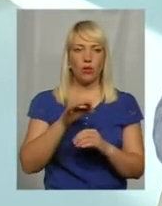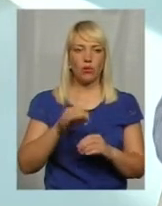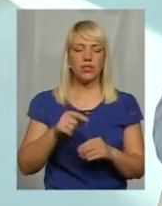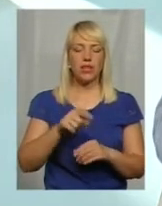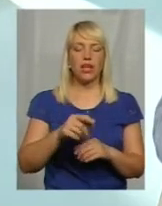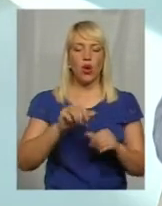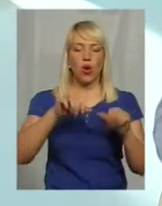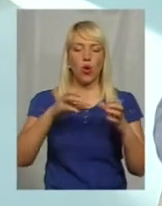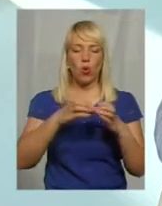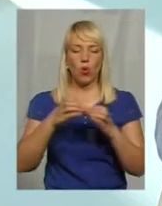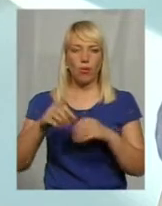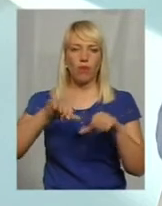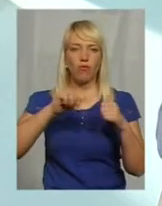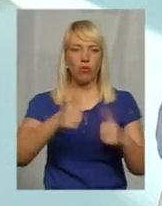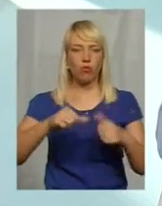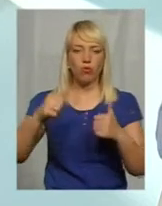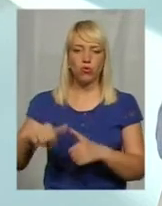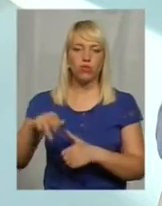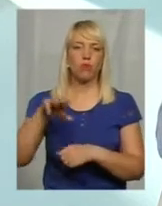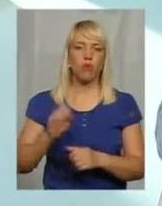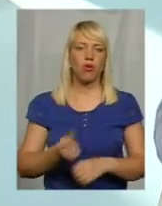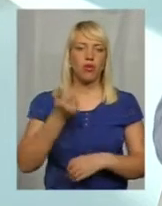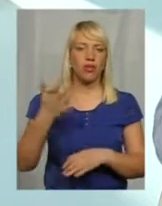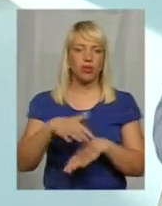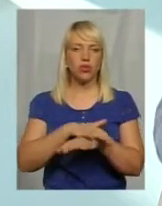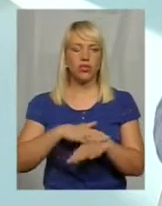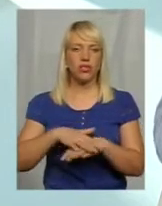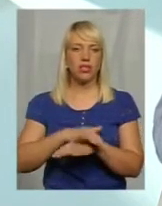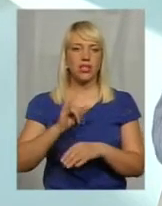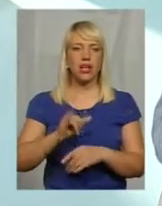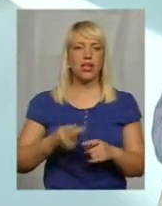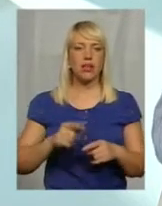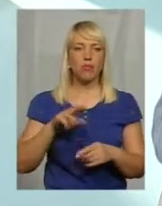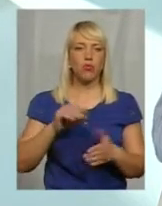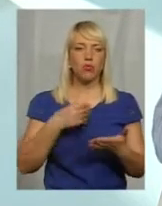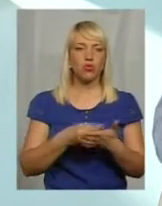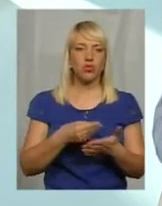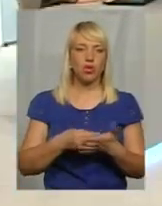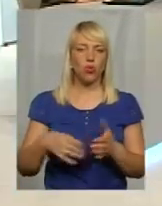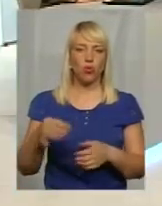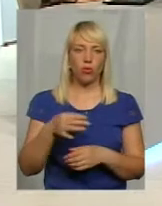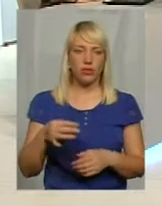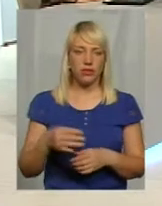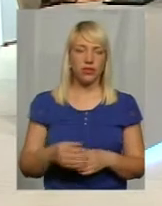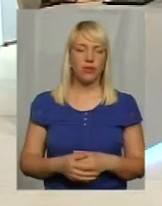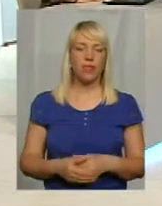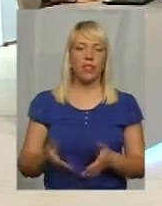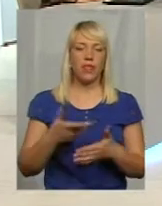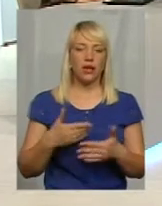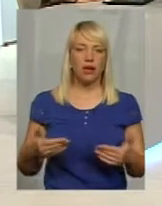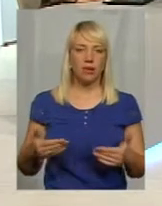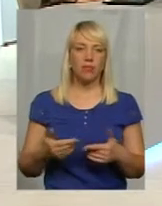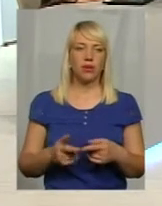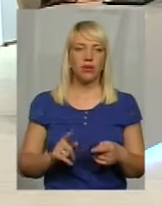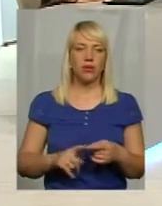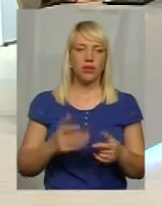формуються по кількості населення та економічному розвитку, по бюджет області. Ми займаємо лідеруюче